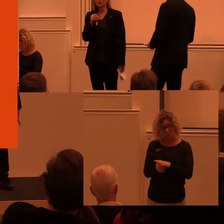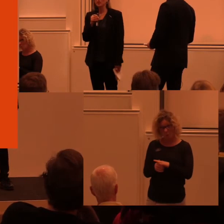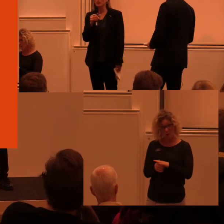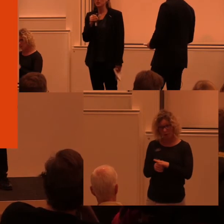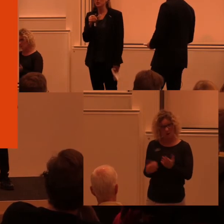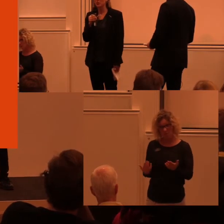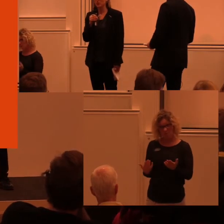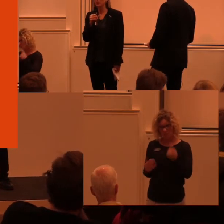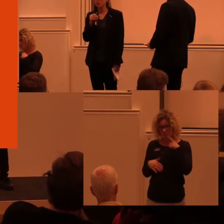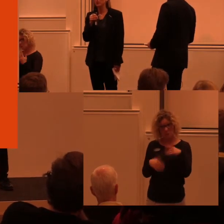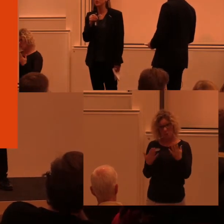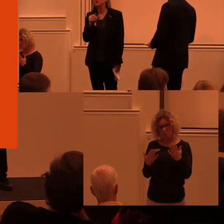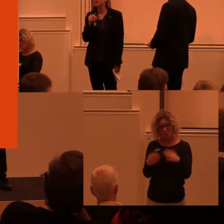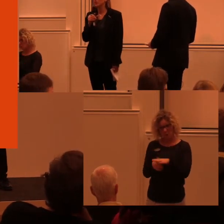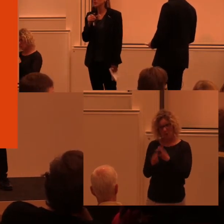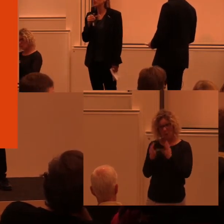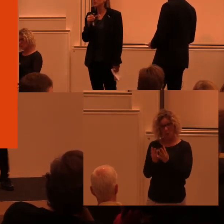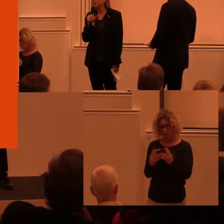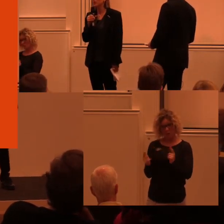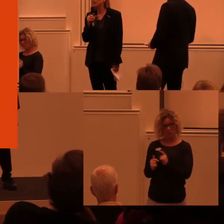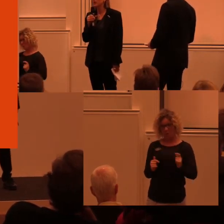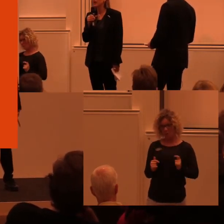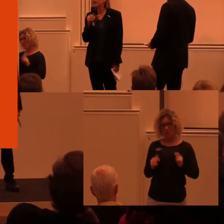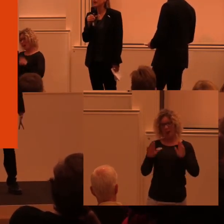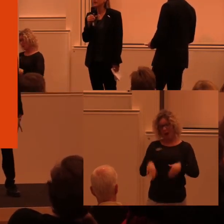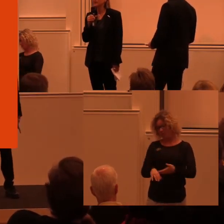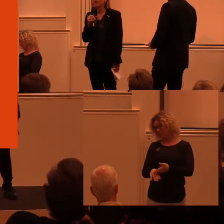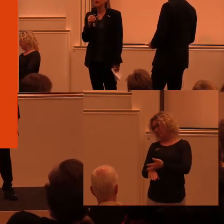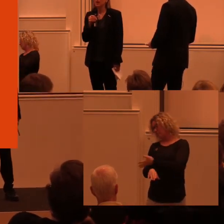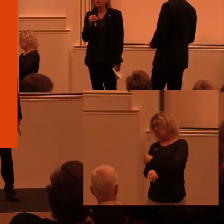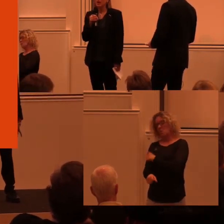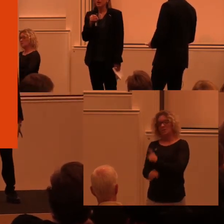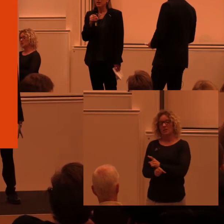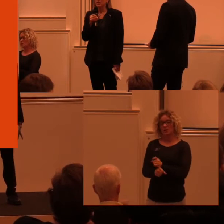för kulturrådet. Vi har jobbat med de här frågorna länge.